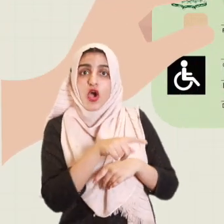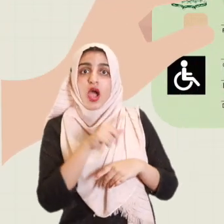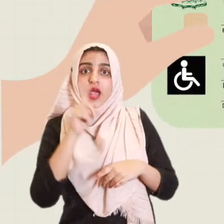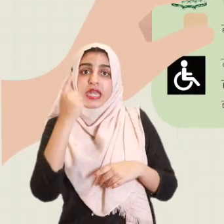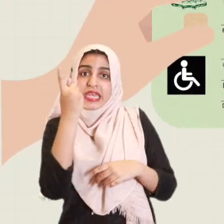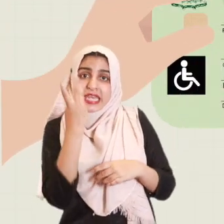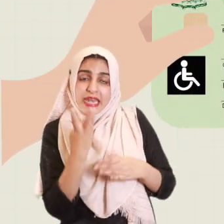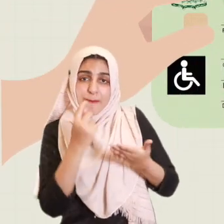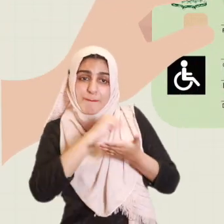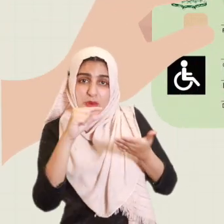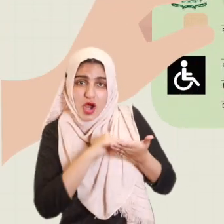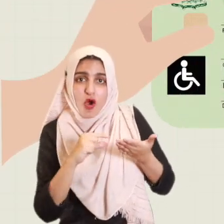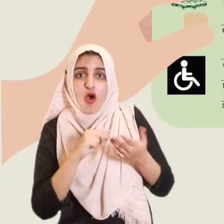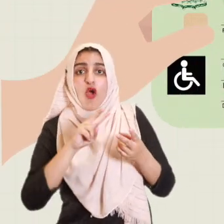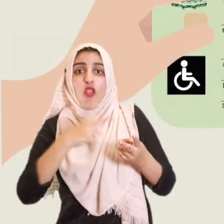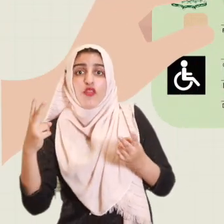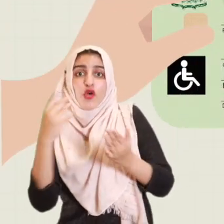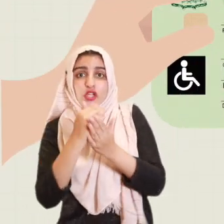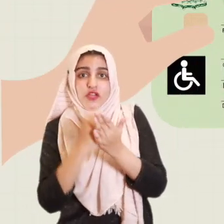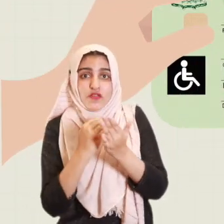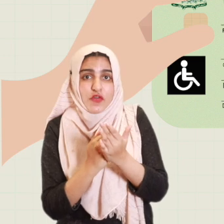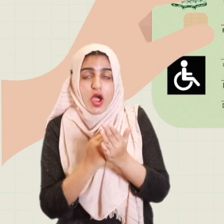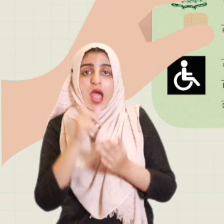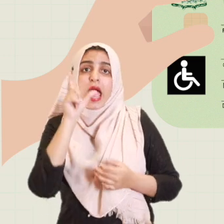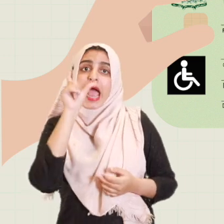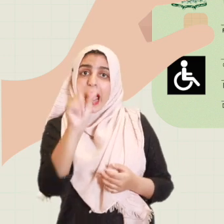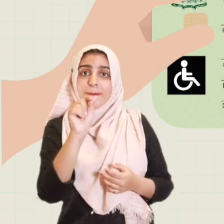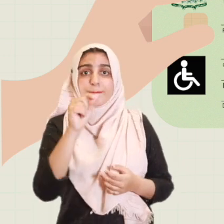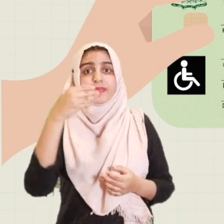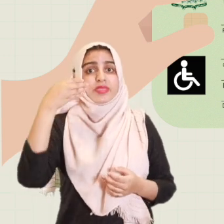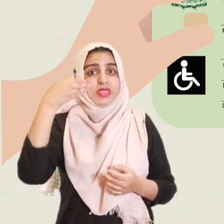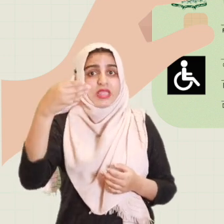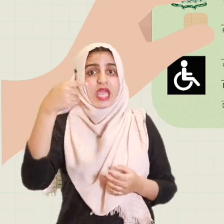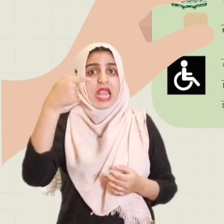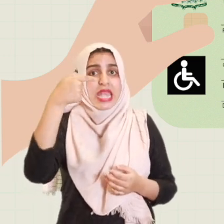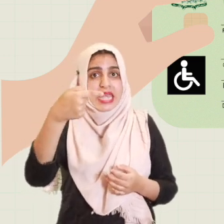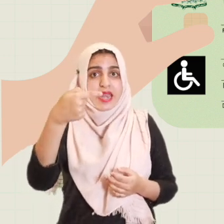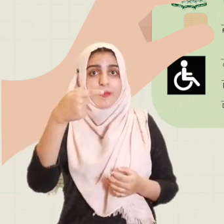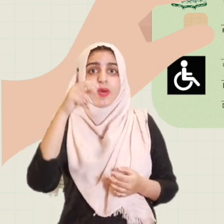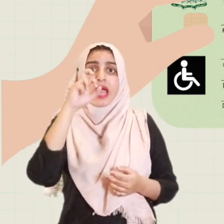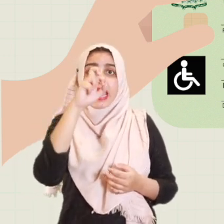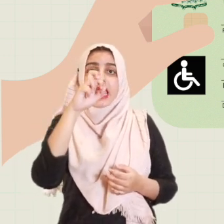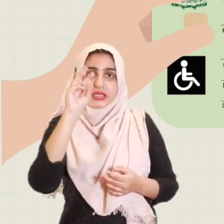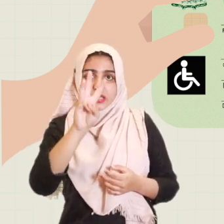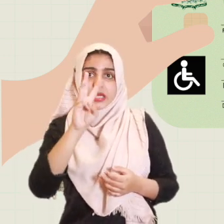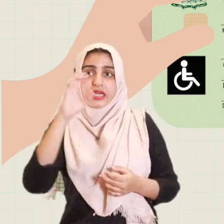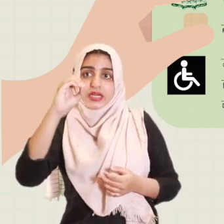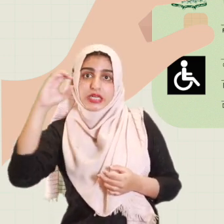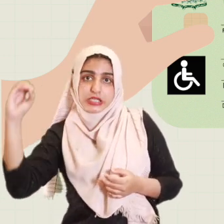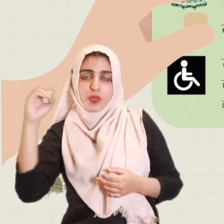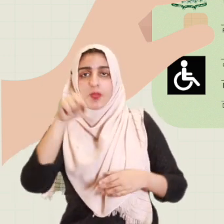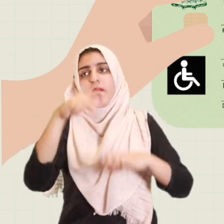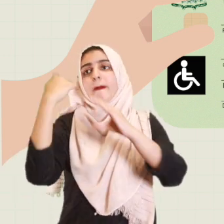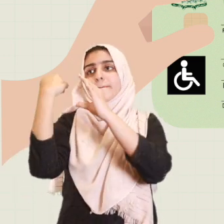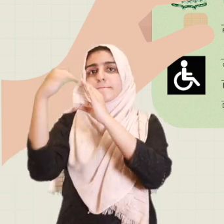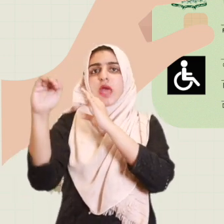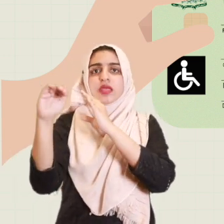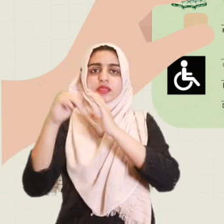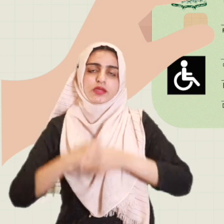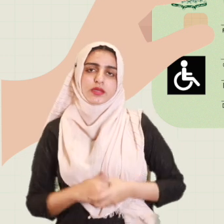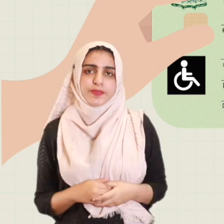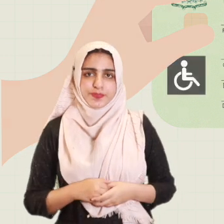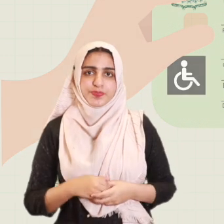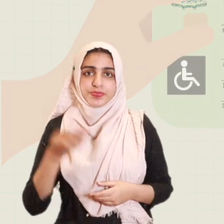انتخابی پہرس میں نمبر شمال اور دیگر معلومات جاننے کے لیے اپنا شناختی کارٹ نمبر 8300 پر ایس ایم ایس